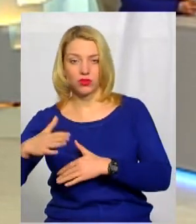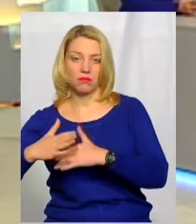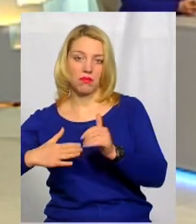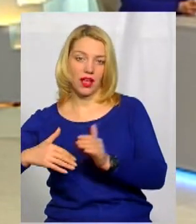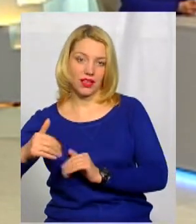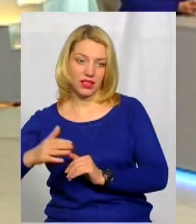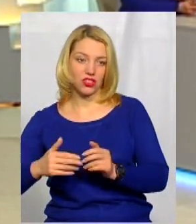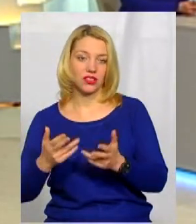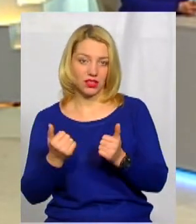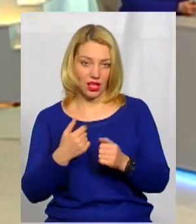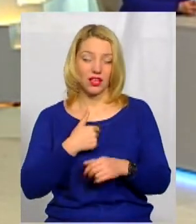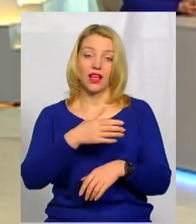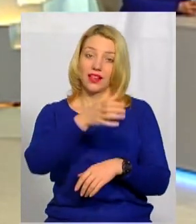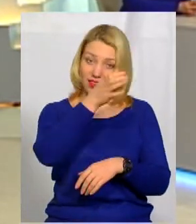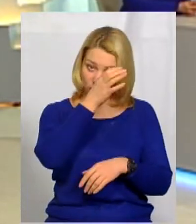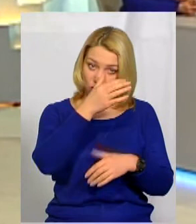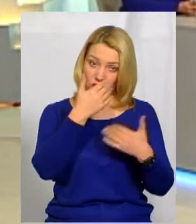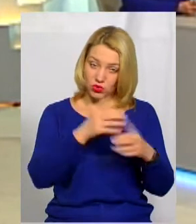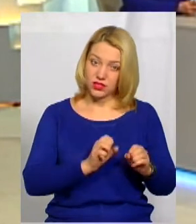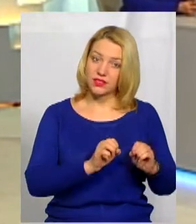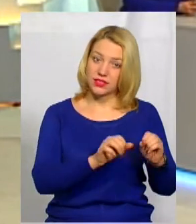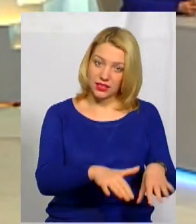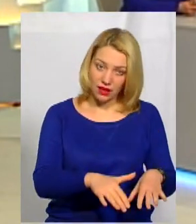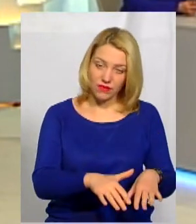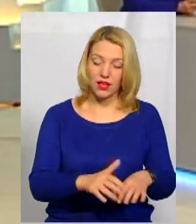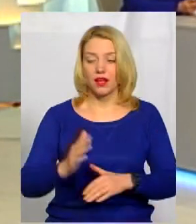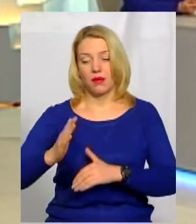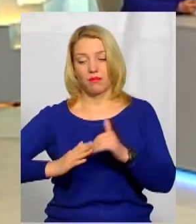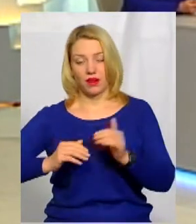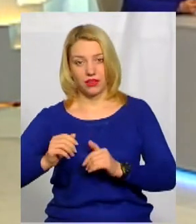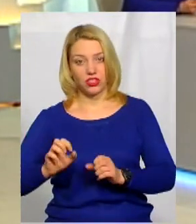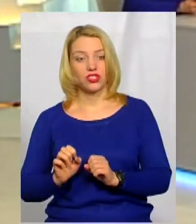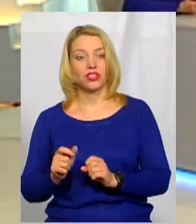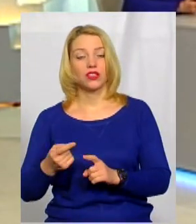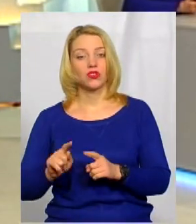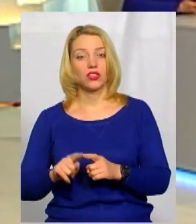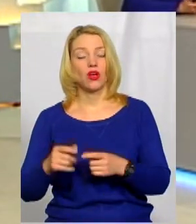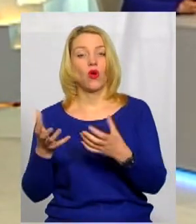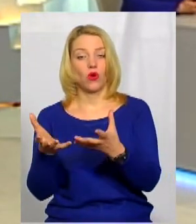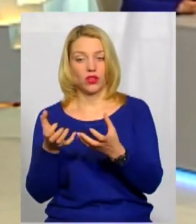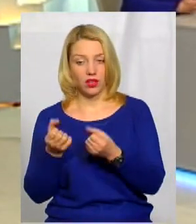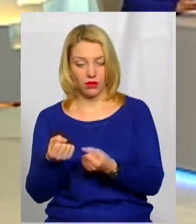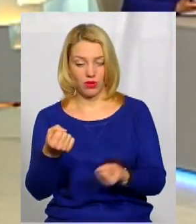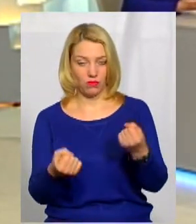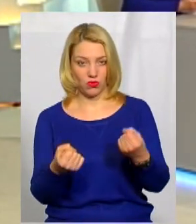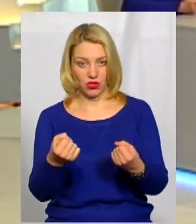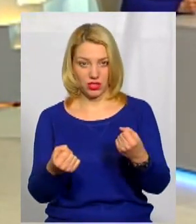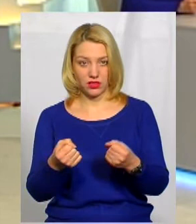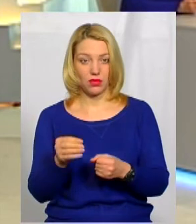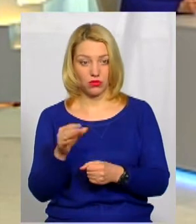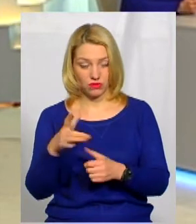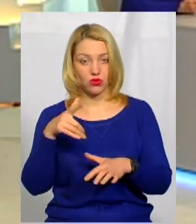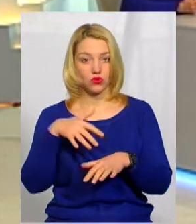що теорію здав практичний іспит, отримує водійське посвідчення. Тоді